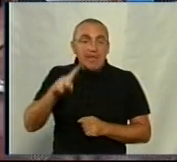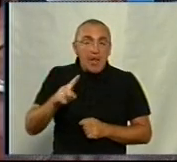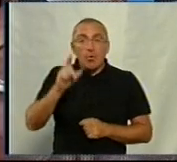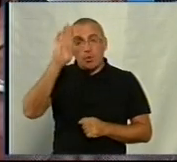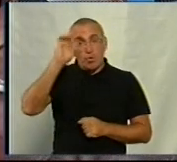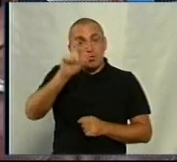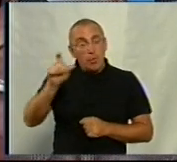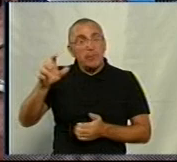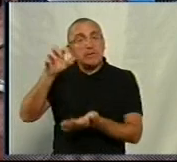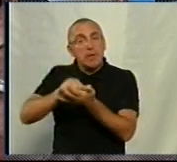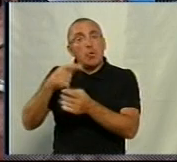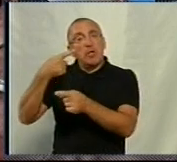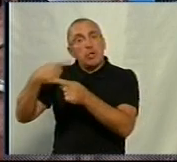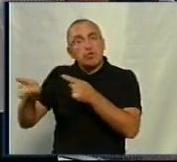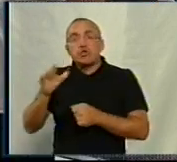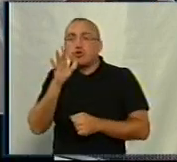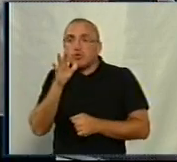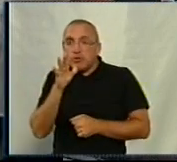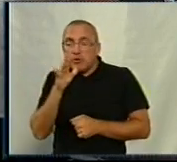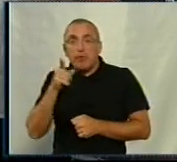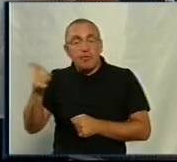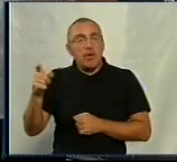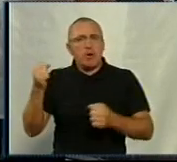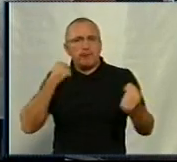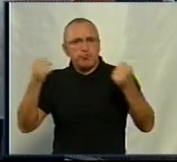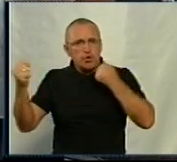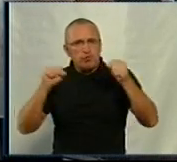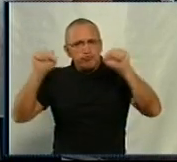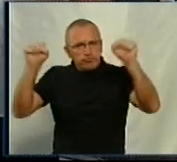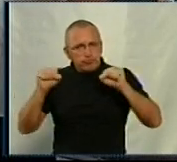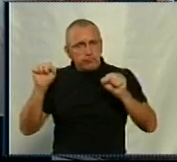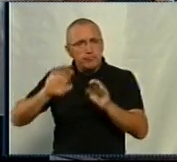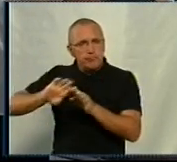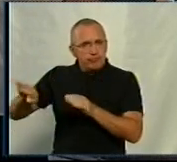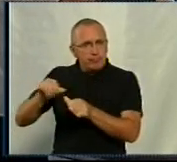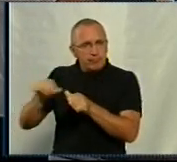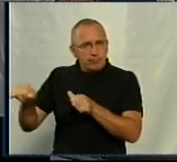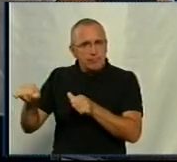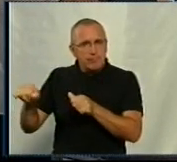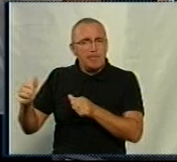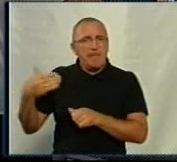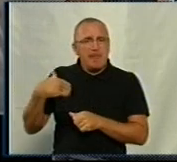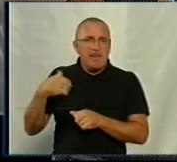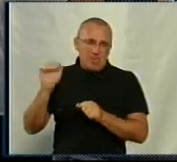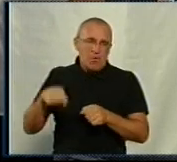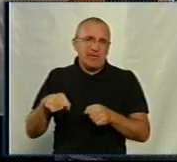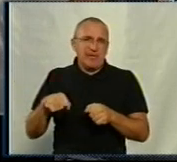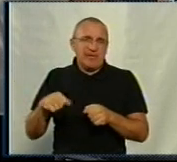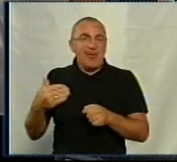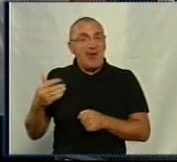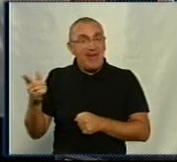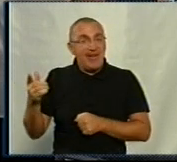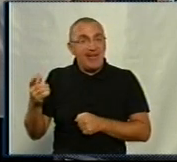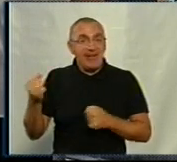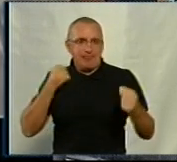чоловіки тут займаються в інший час. Вони на тренажерах, вони нас, може так, знаєте, хочуть, вони